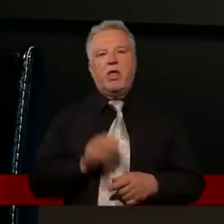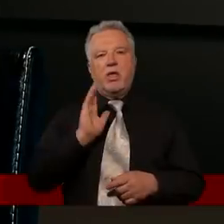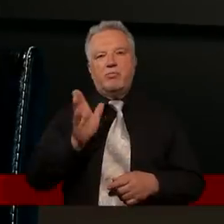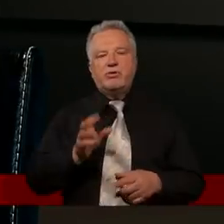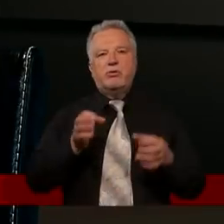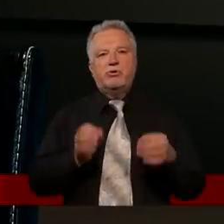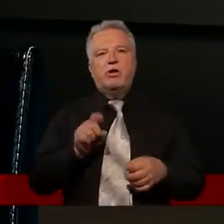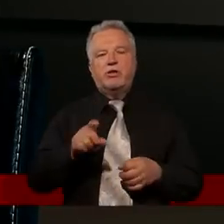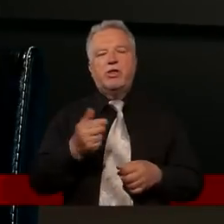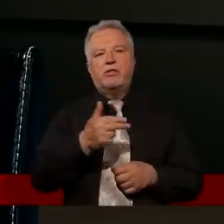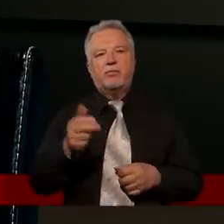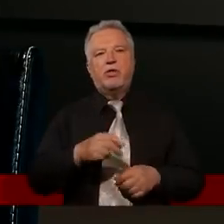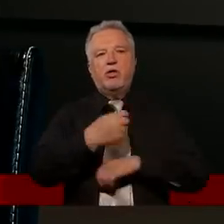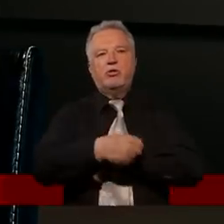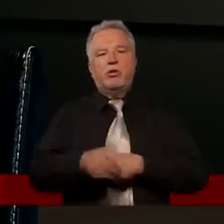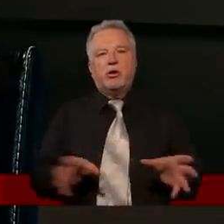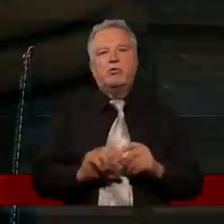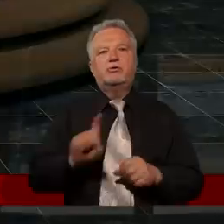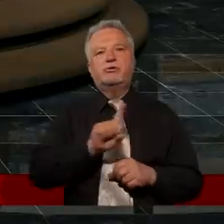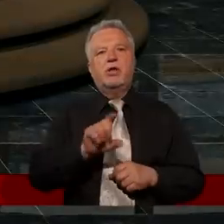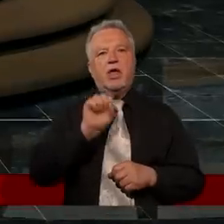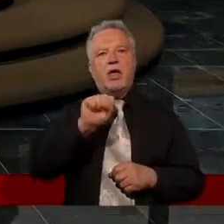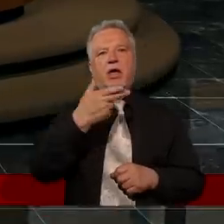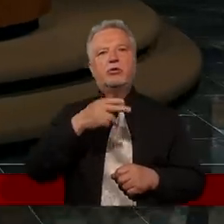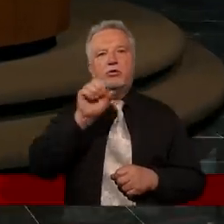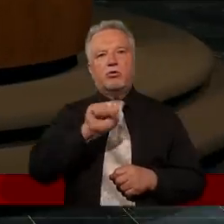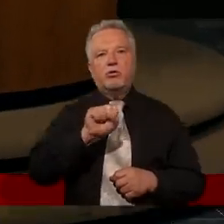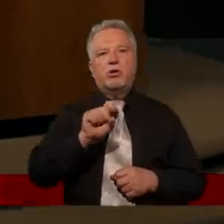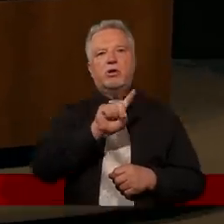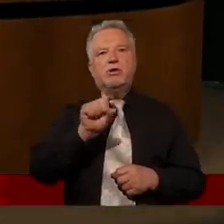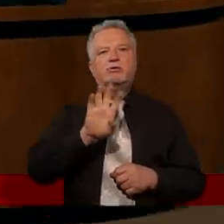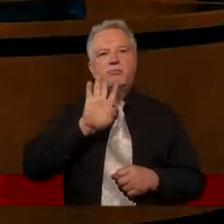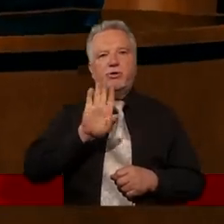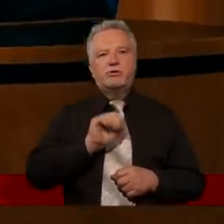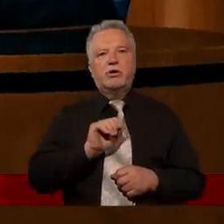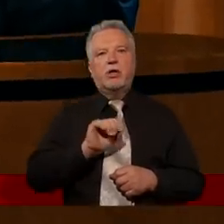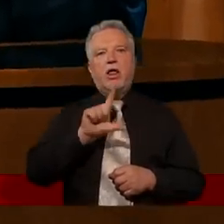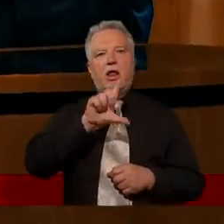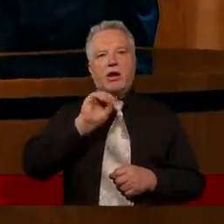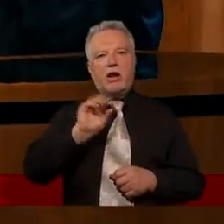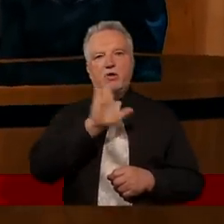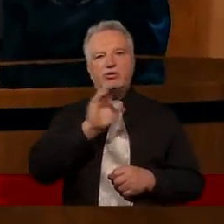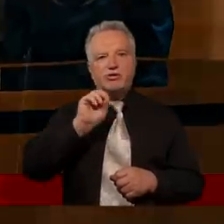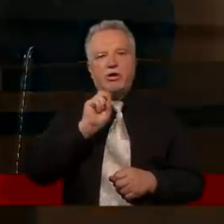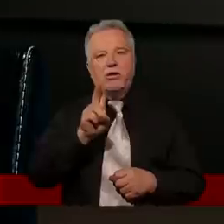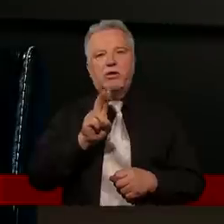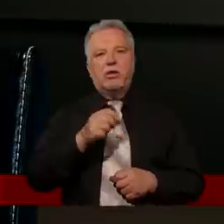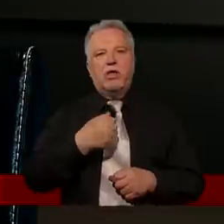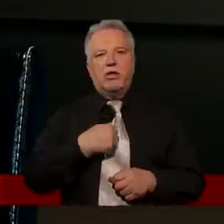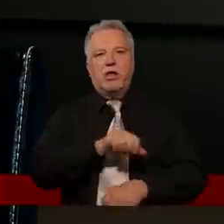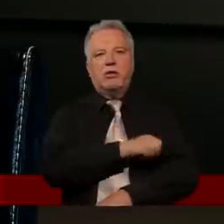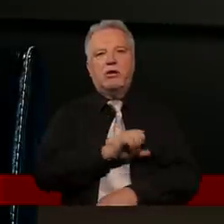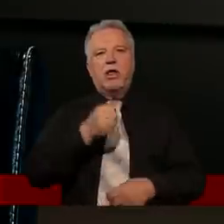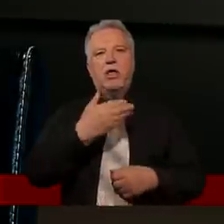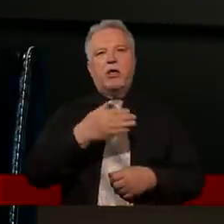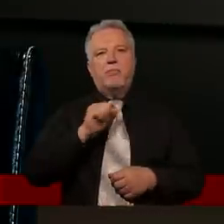Będziemy dzisiaj ten temat studiować razem z Anioł, Zbyszkiem i Leszkiem, a ja mam